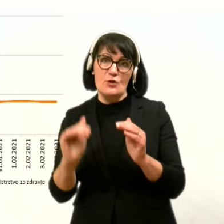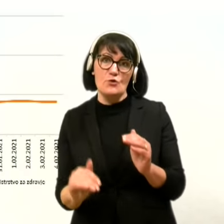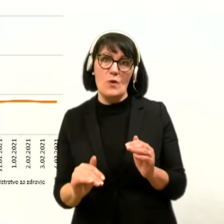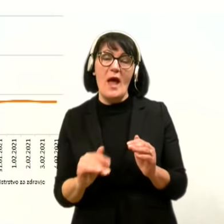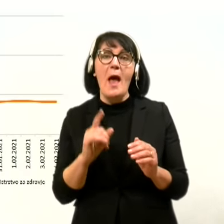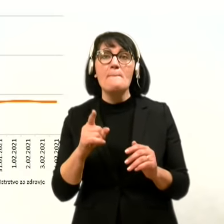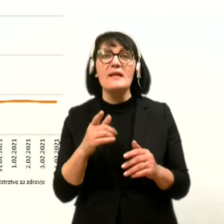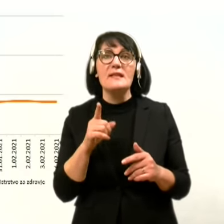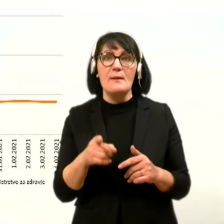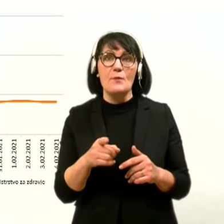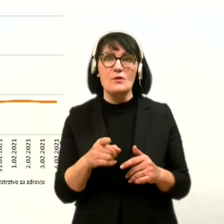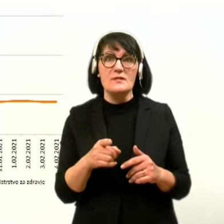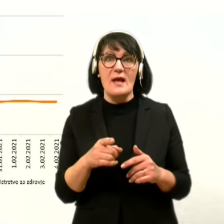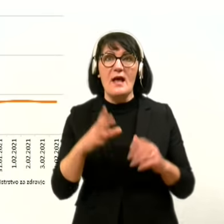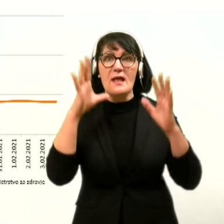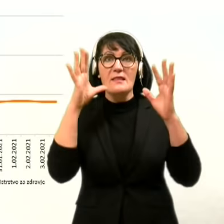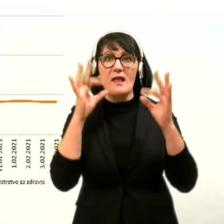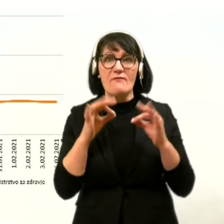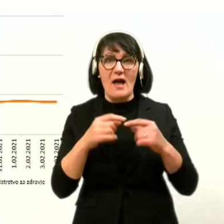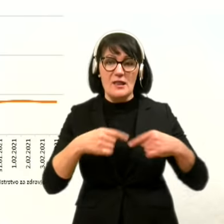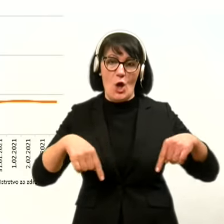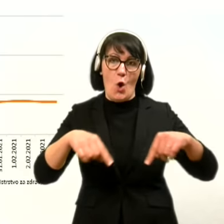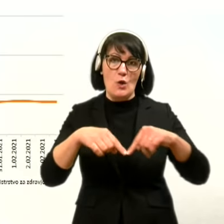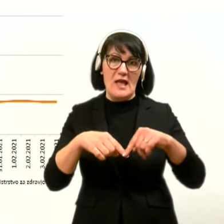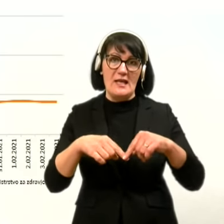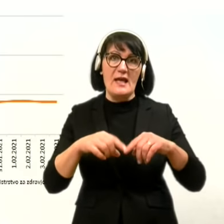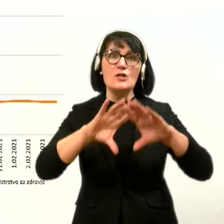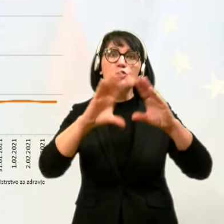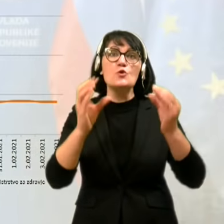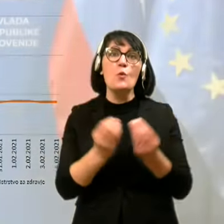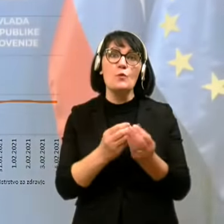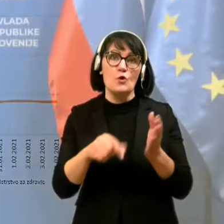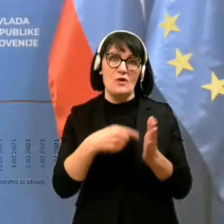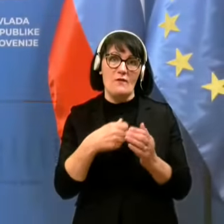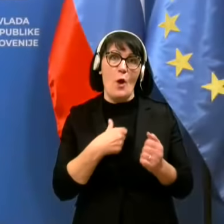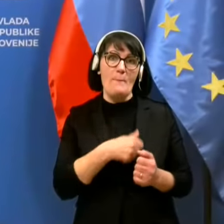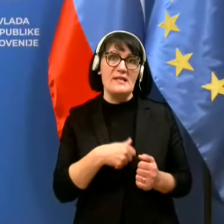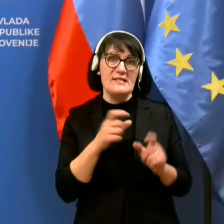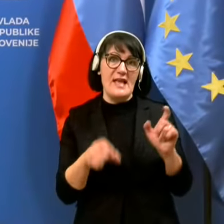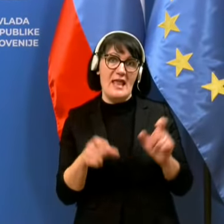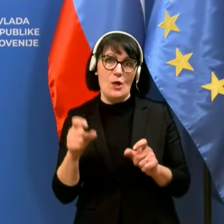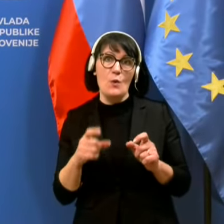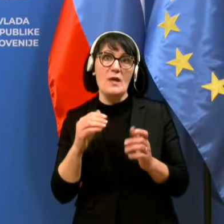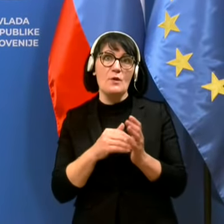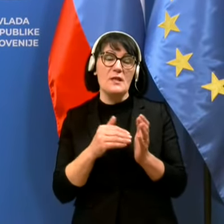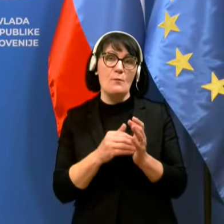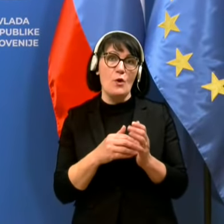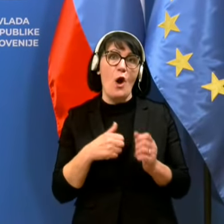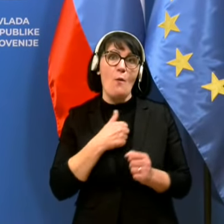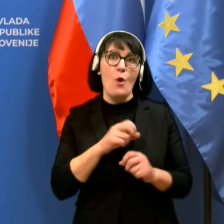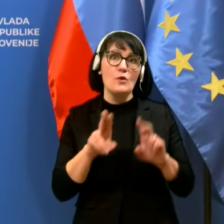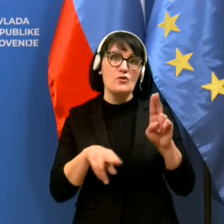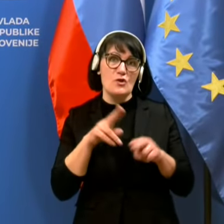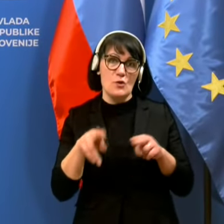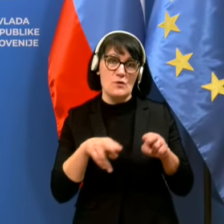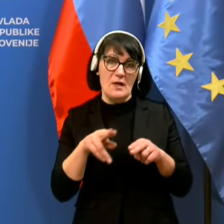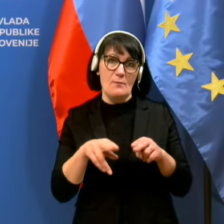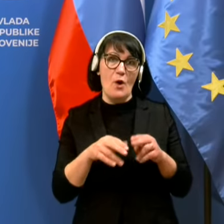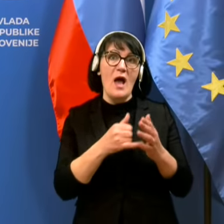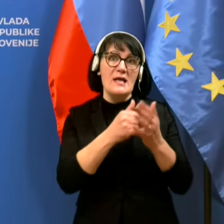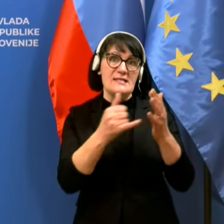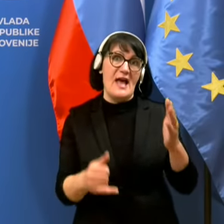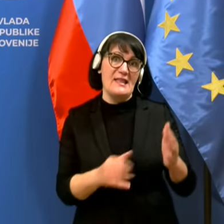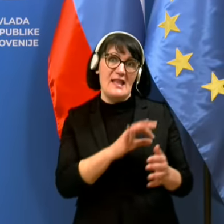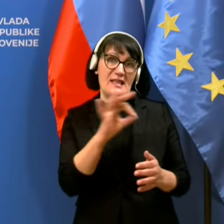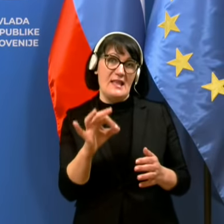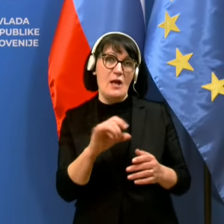medtem ko se navadnijo delki in pa skupno število pacijentov, ki potrebujo bolniščno skrbo zadnje dni,